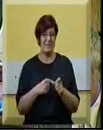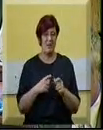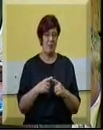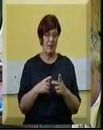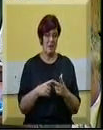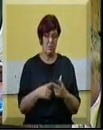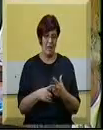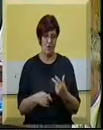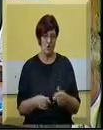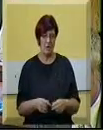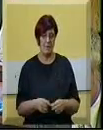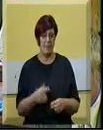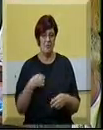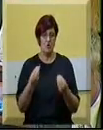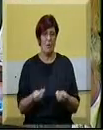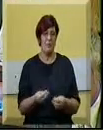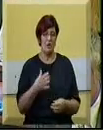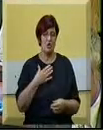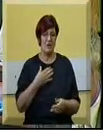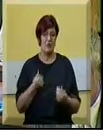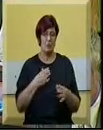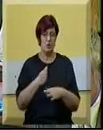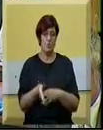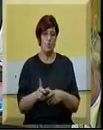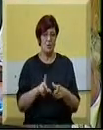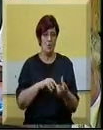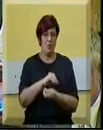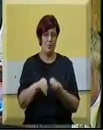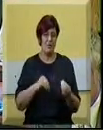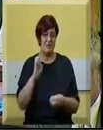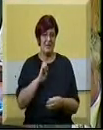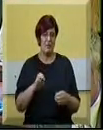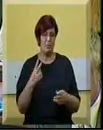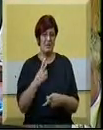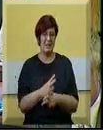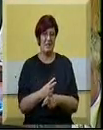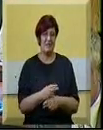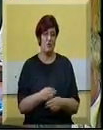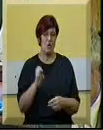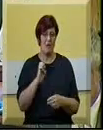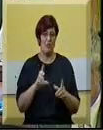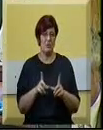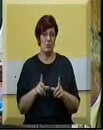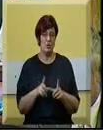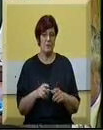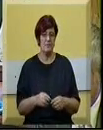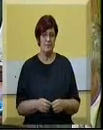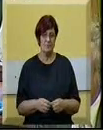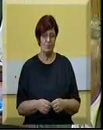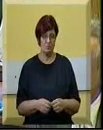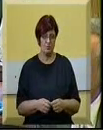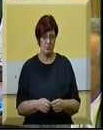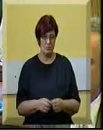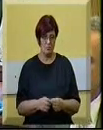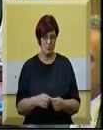Bačka, tako dalje, vam objaša naša težna, da uđemo u poredicu evropskih država, evropsku uniju. Kaže, on,